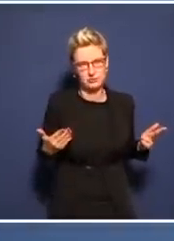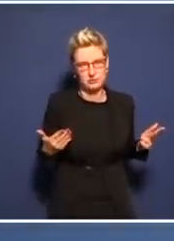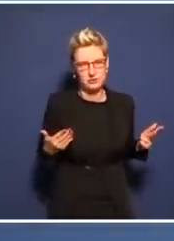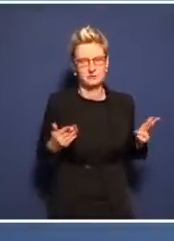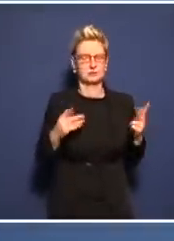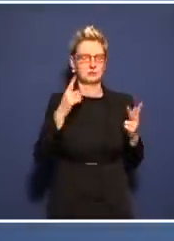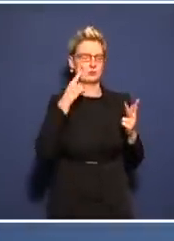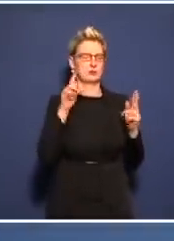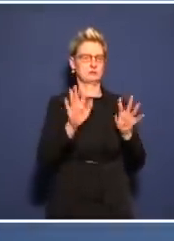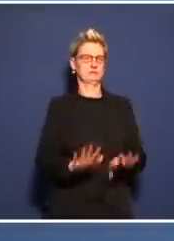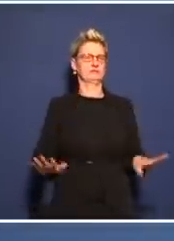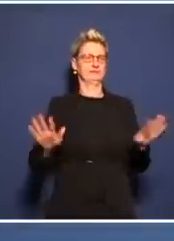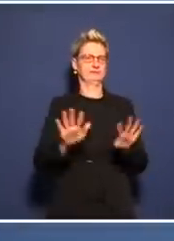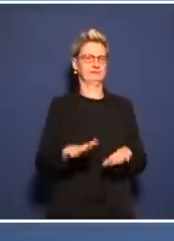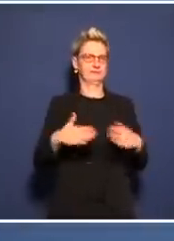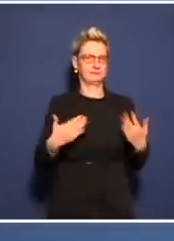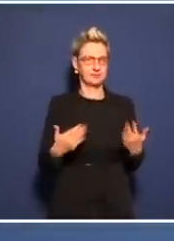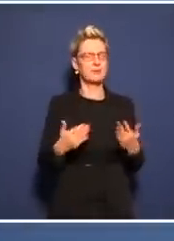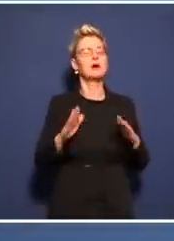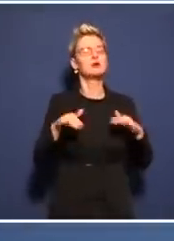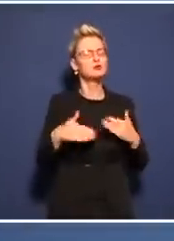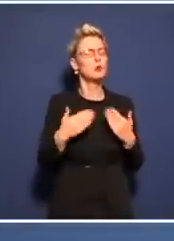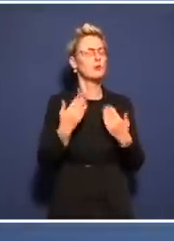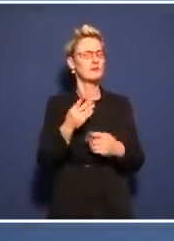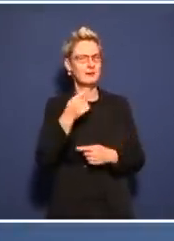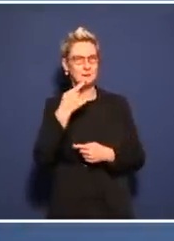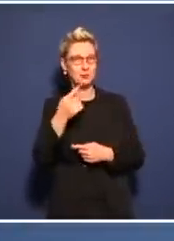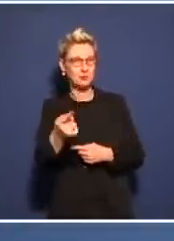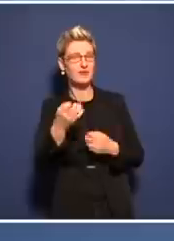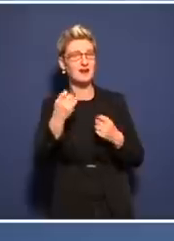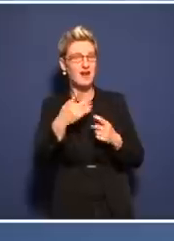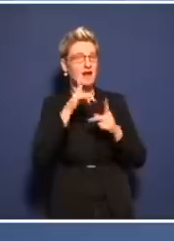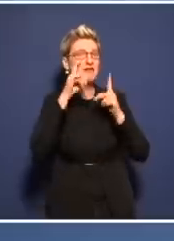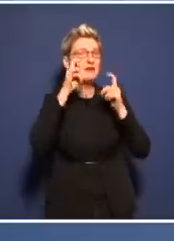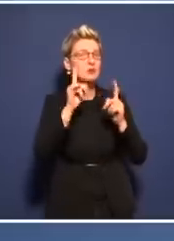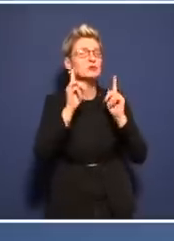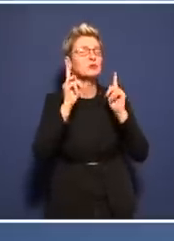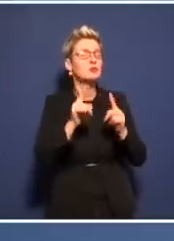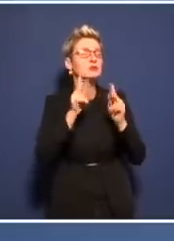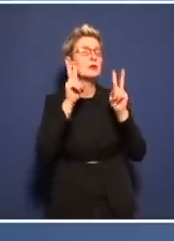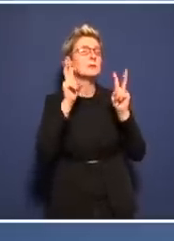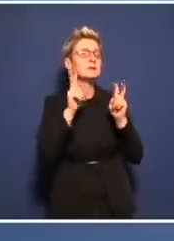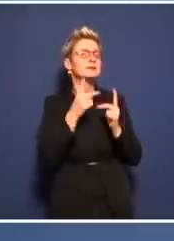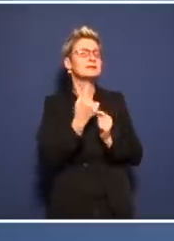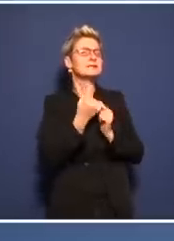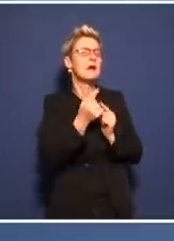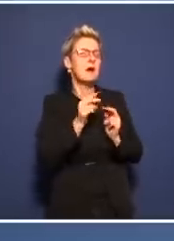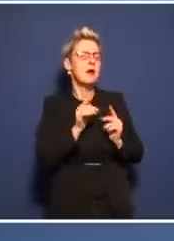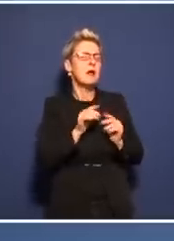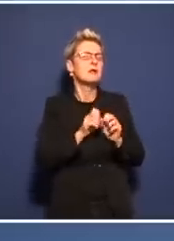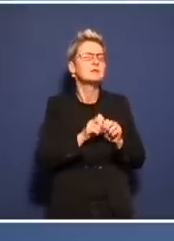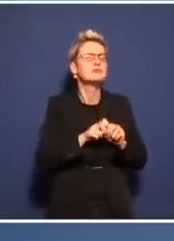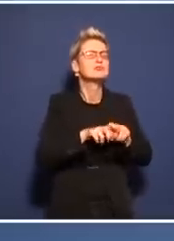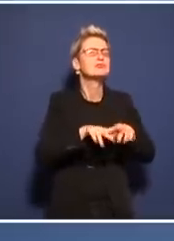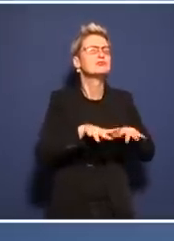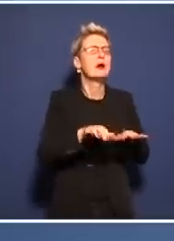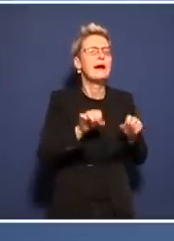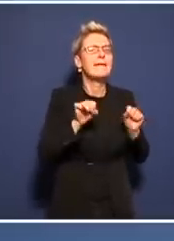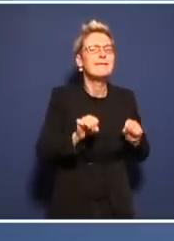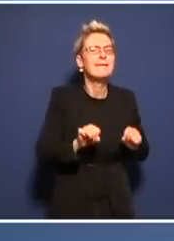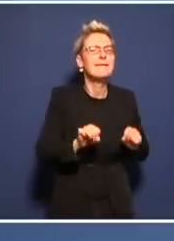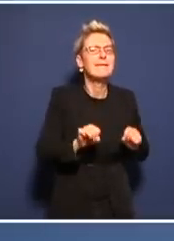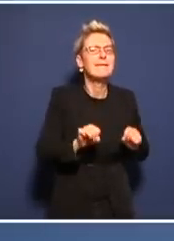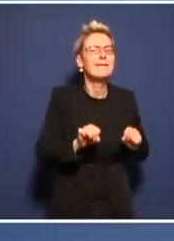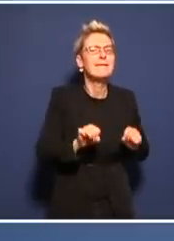schwierigste Doppelbotschaft im Moment. Das Virus muss irgendwann laufen, aber vielleicht darf es das jetzt noch nicht, während es in anderen Ländern schon dazu